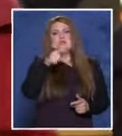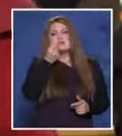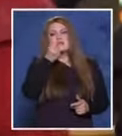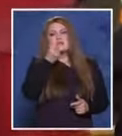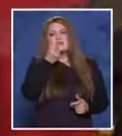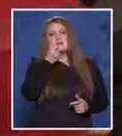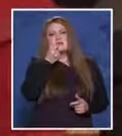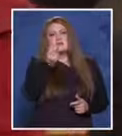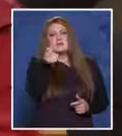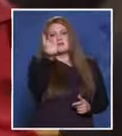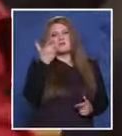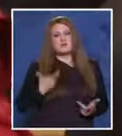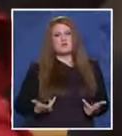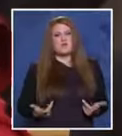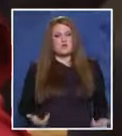той не е извършил.